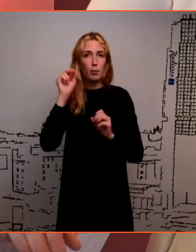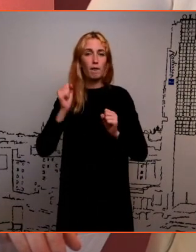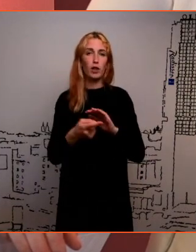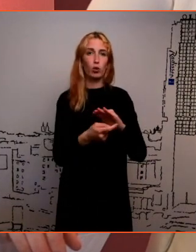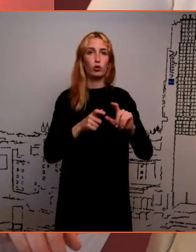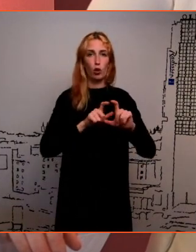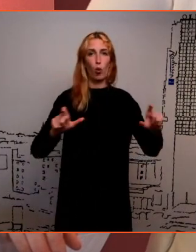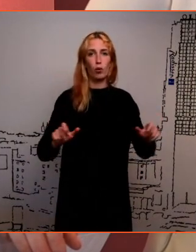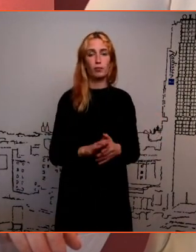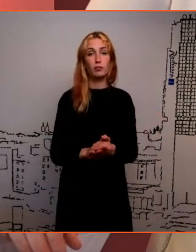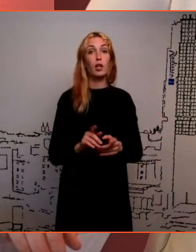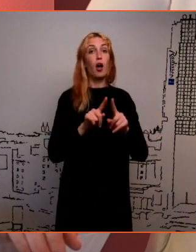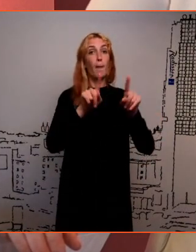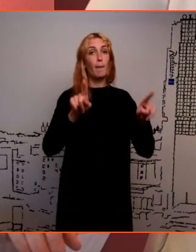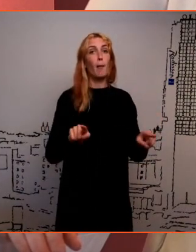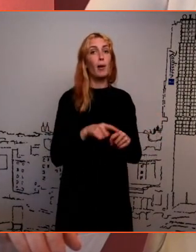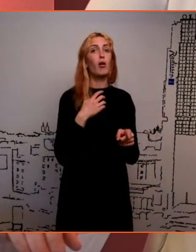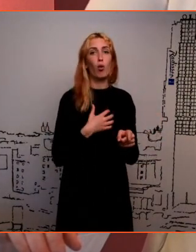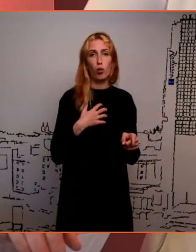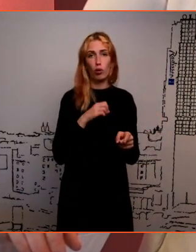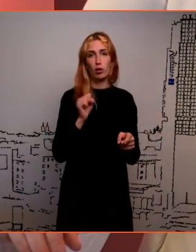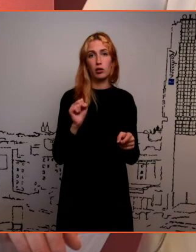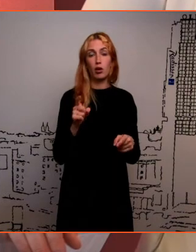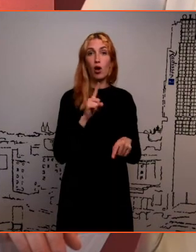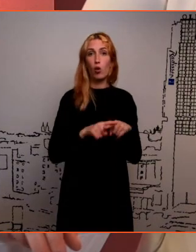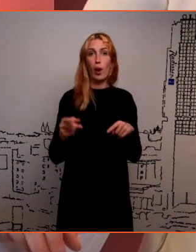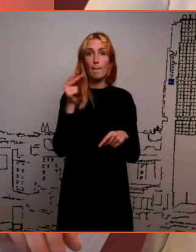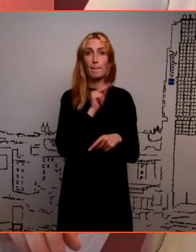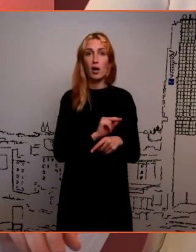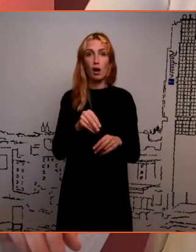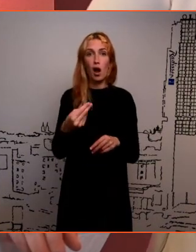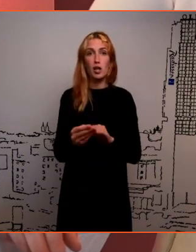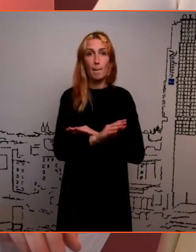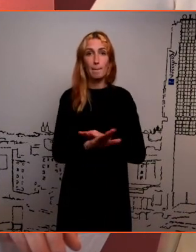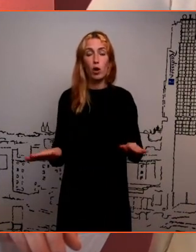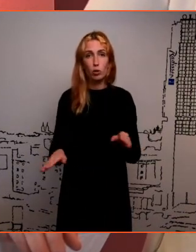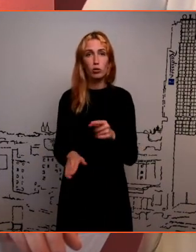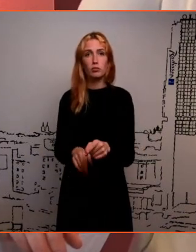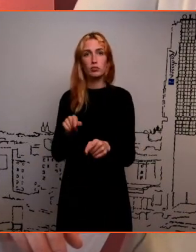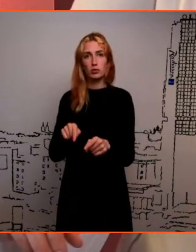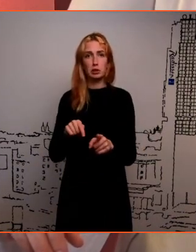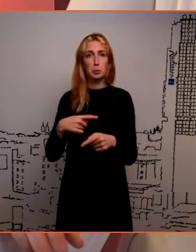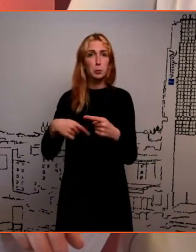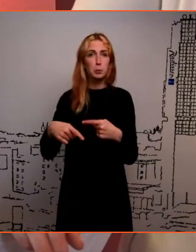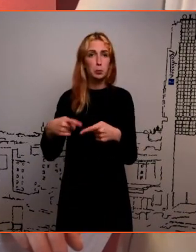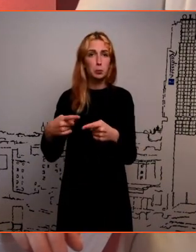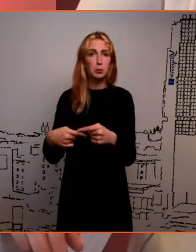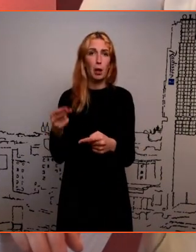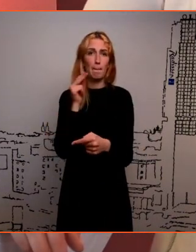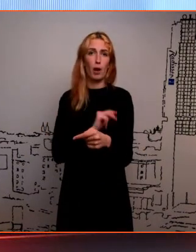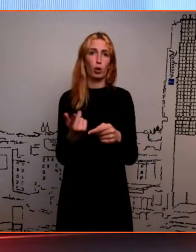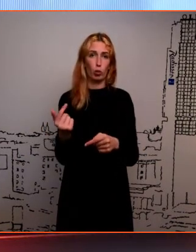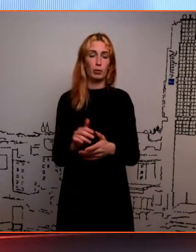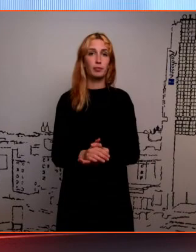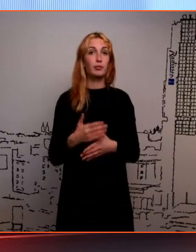see maksab, see paper loeb, kui ta ei anna kohesta palganumbrit, siis ta avab uksatöödu rool ja sealt tuleb see palganumber ka. Väga hea,